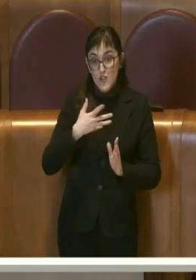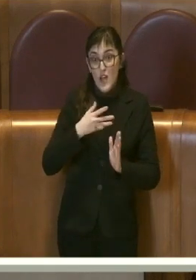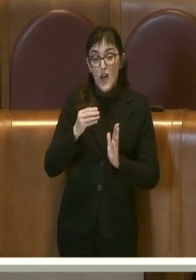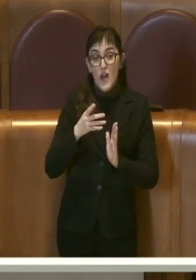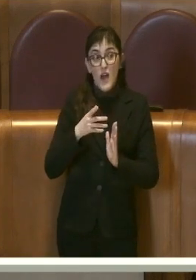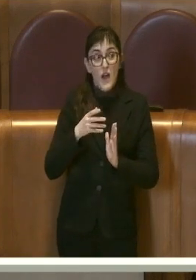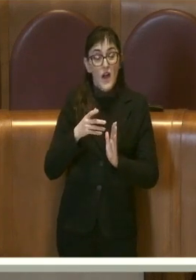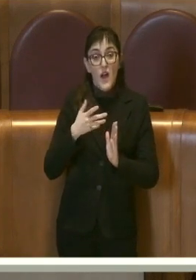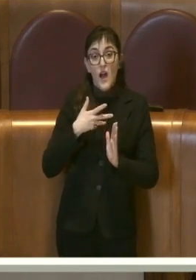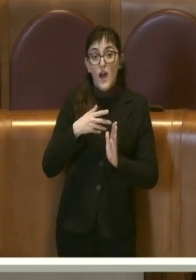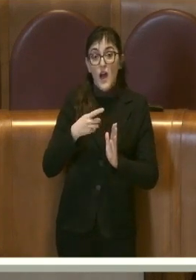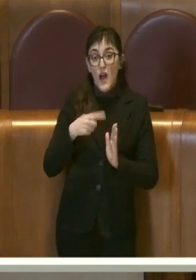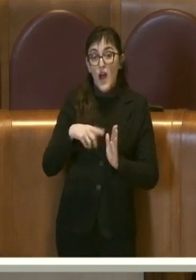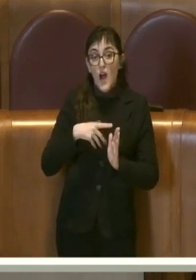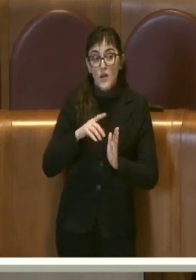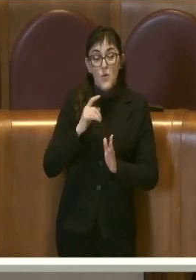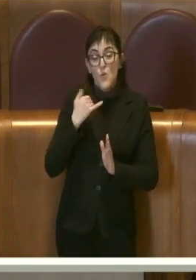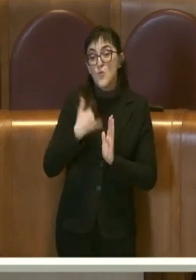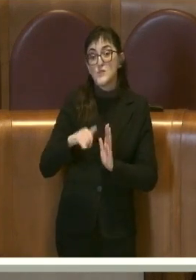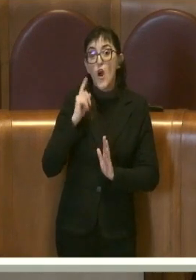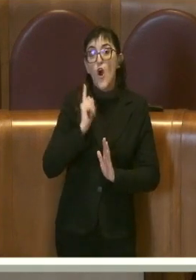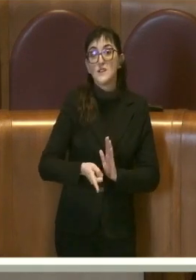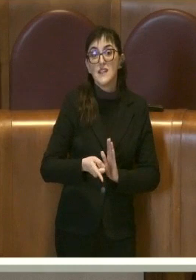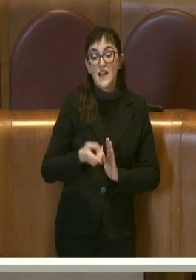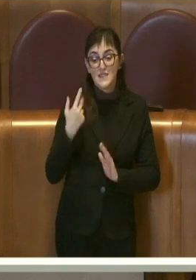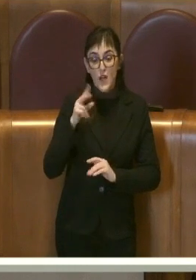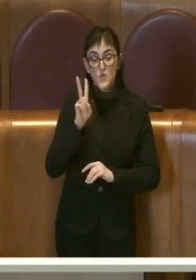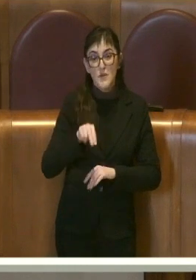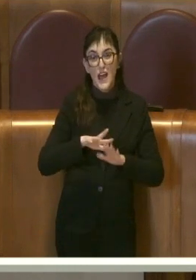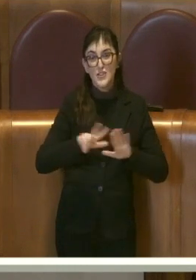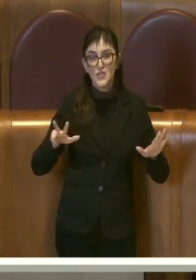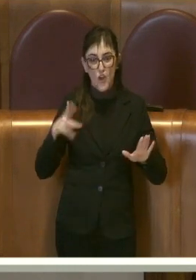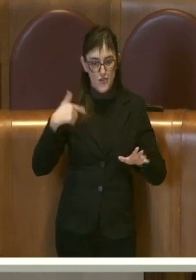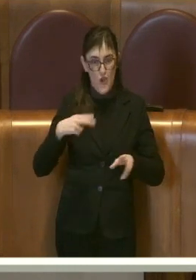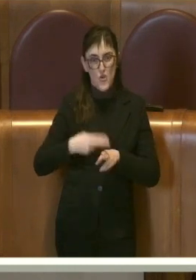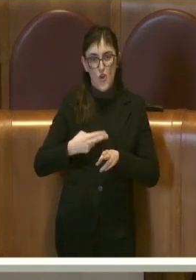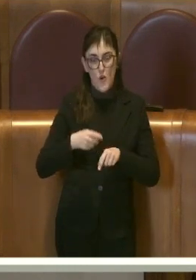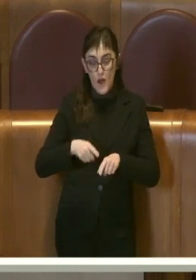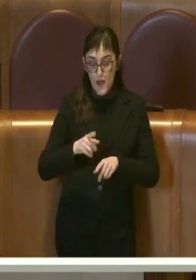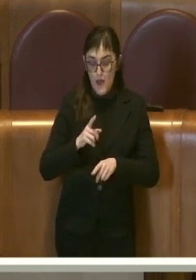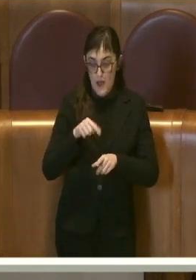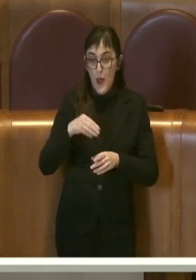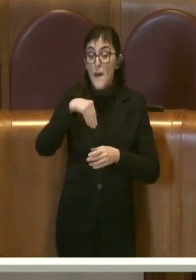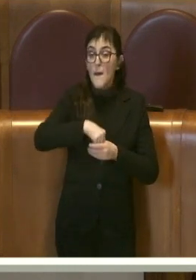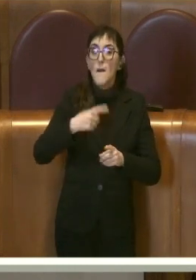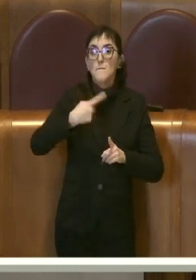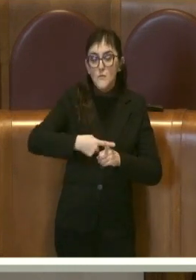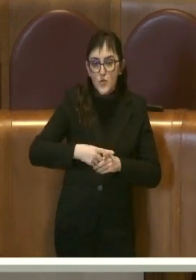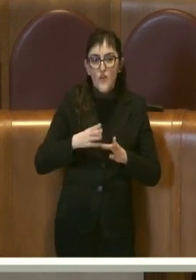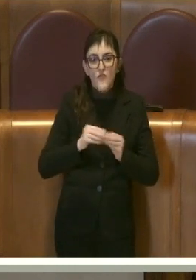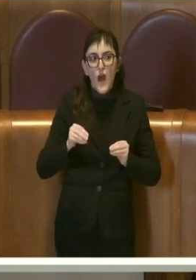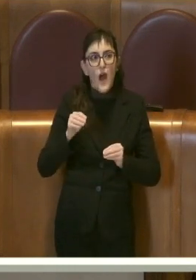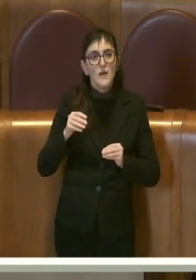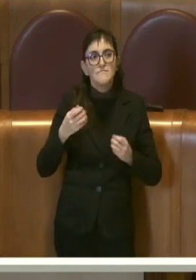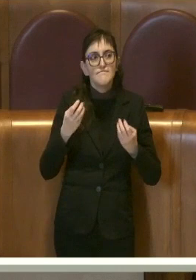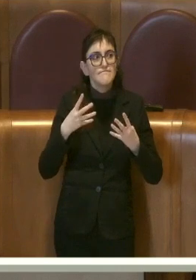questo per il Comune di Roma del 2018 e ad approntare ogni più utile azione per quanto di competenza per